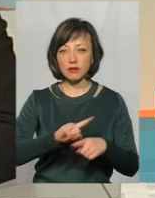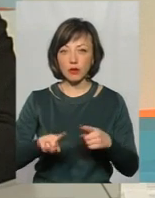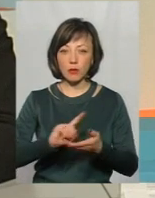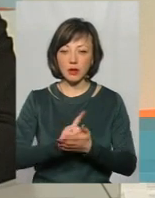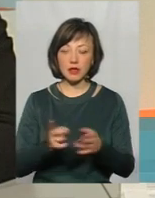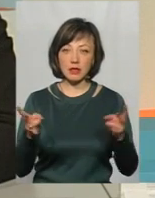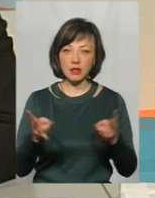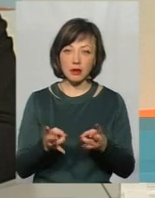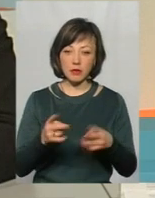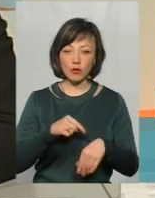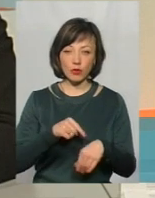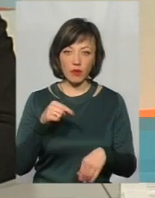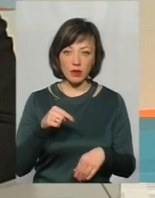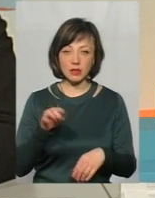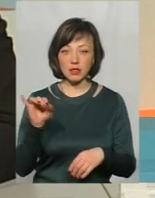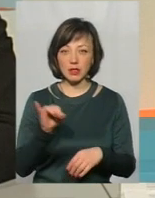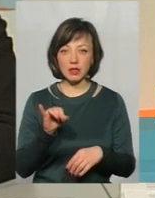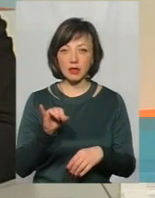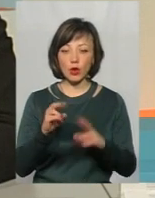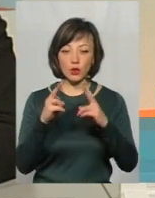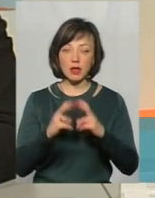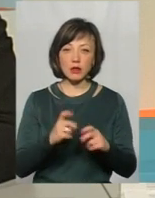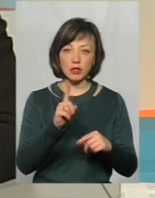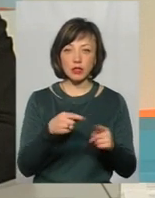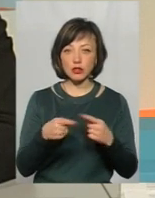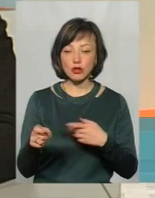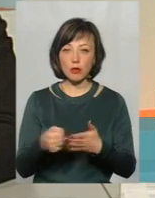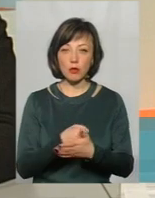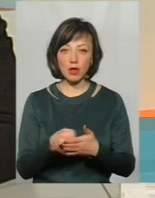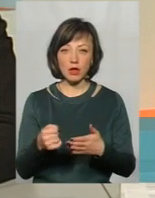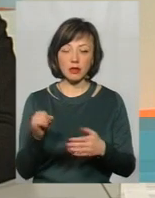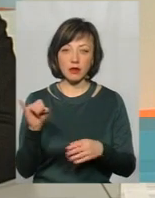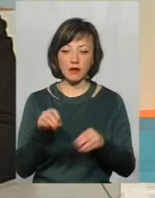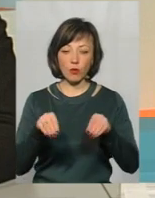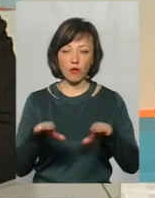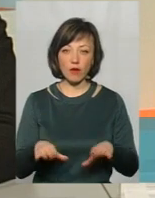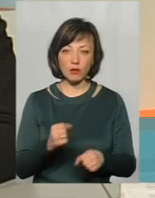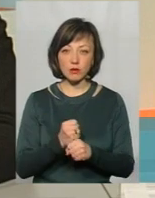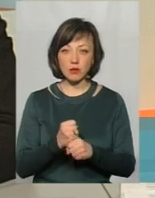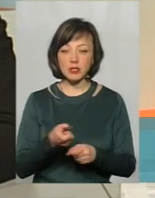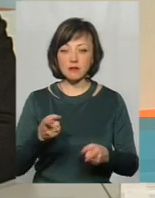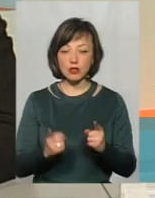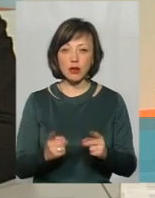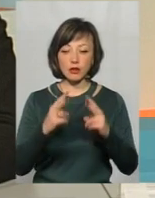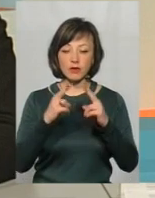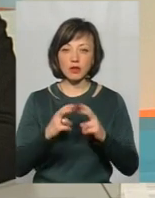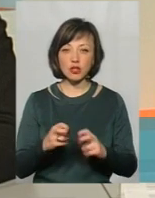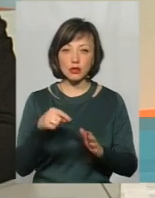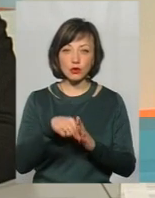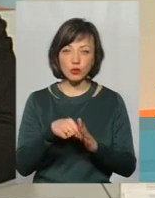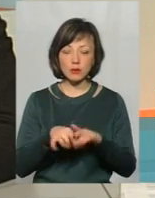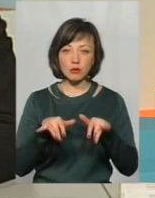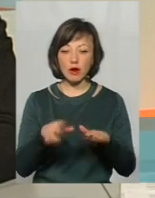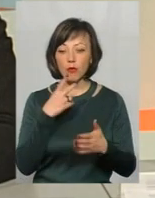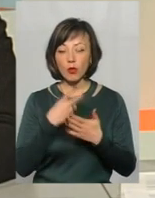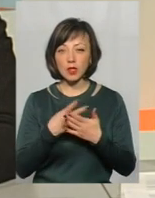треба відреагувати і розглянути те чи інше клепотання, і виности ухвалу. Звичайно, що буде вивчатися суть справи, і ми